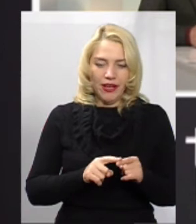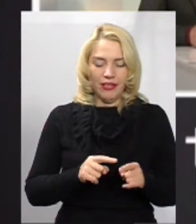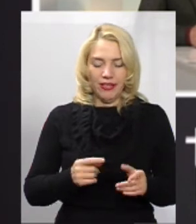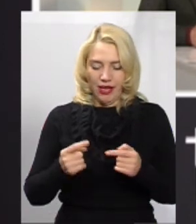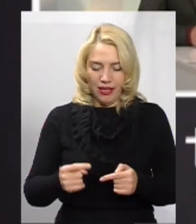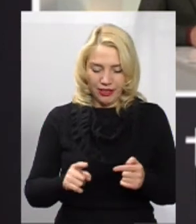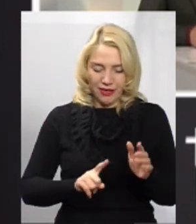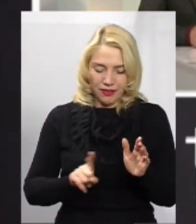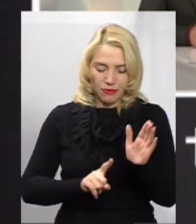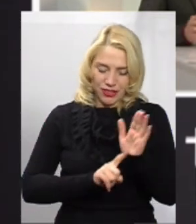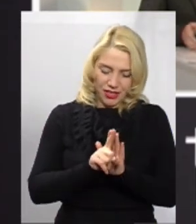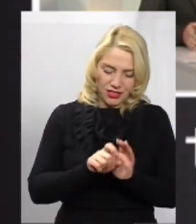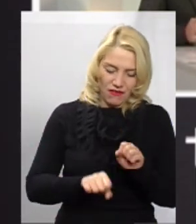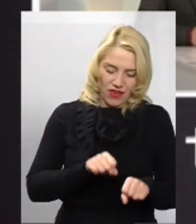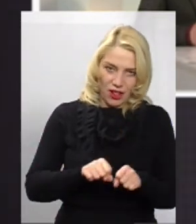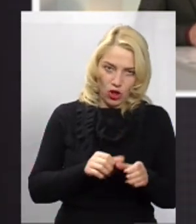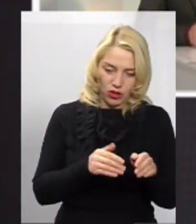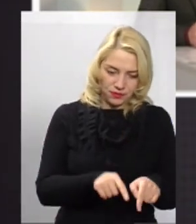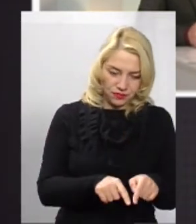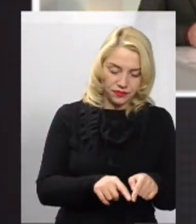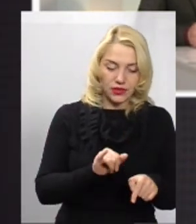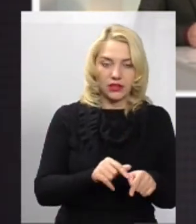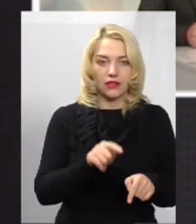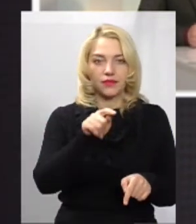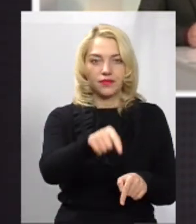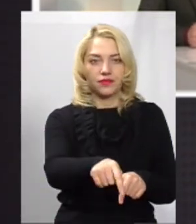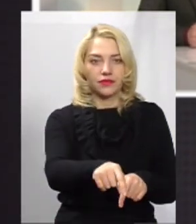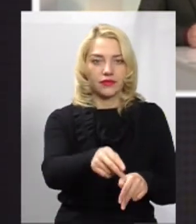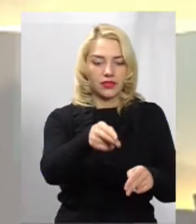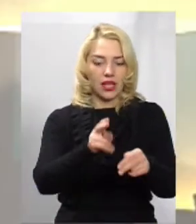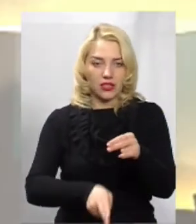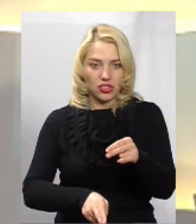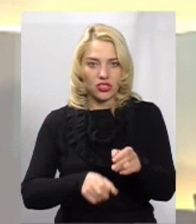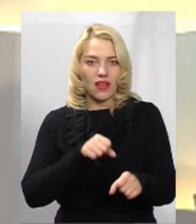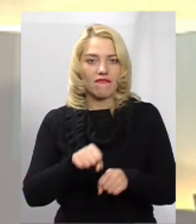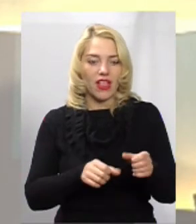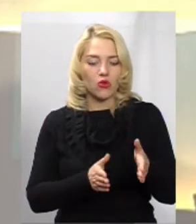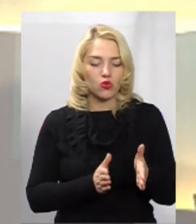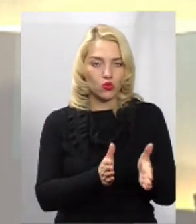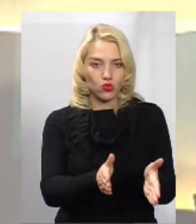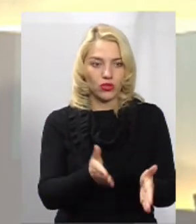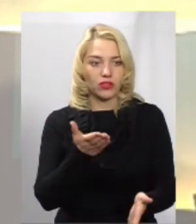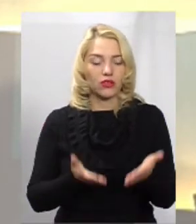про те, що початок велосумуги в кінці – знак, що закінчення велосумуги. Якщо говорити про